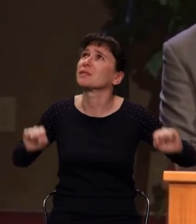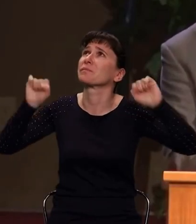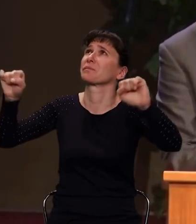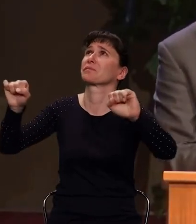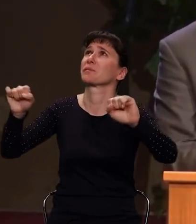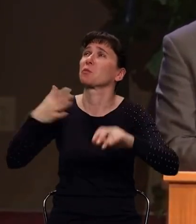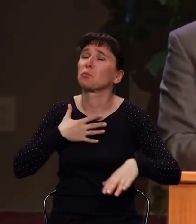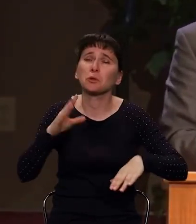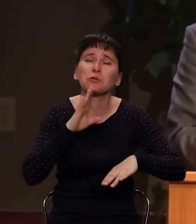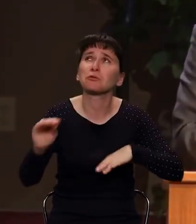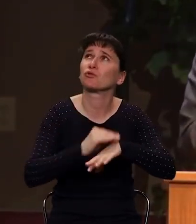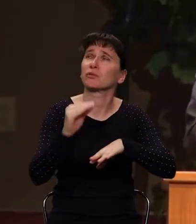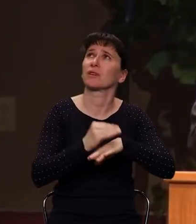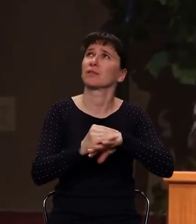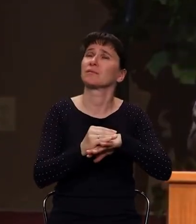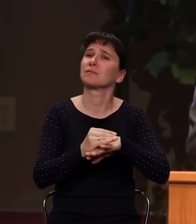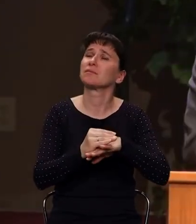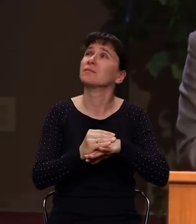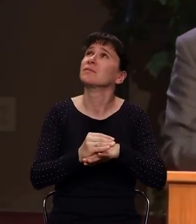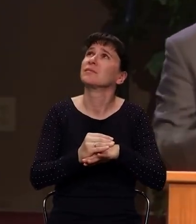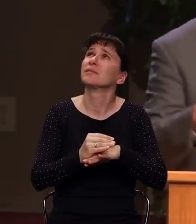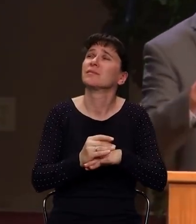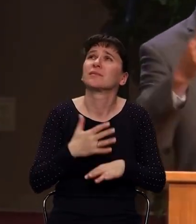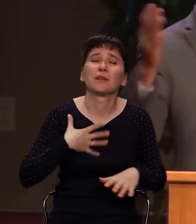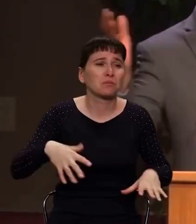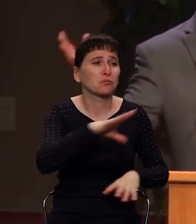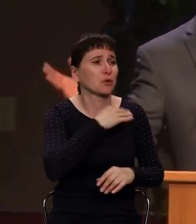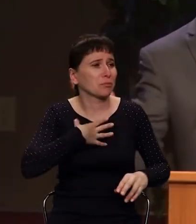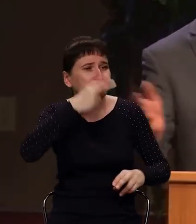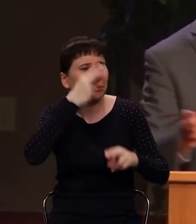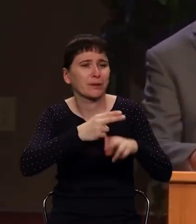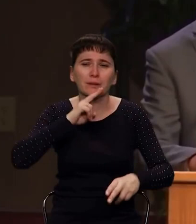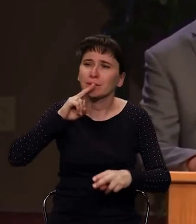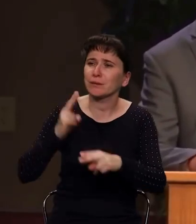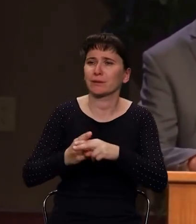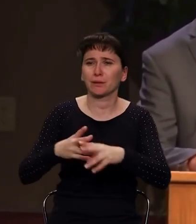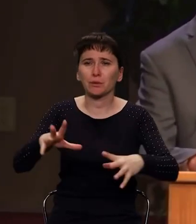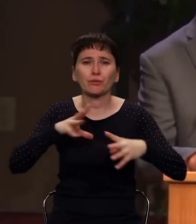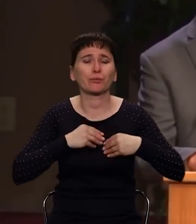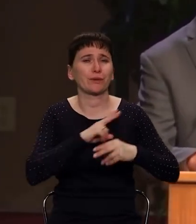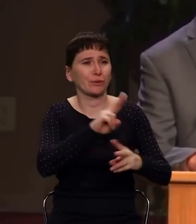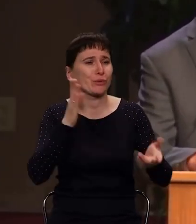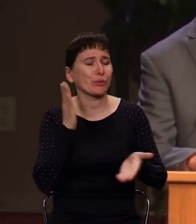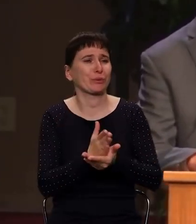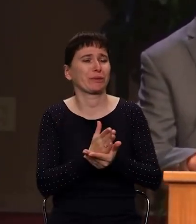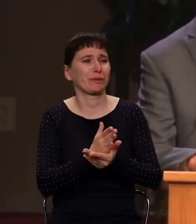я мог увидеть там свою жену, я мог увидеть всех моих братьев и сестер, которые были со мной.